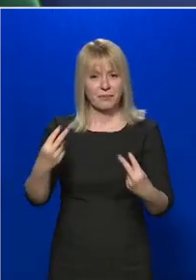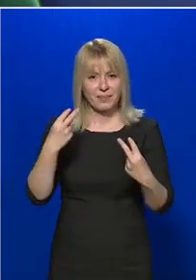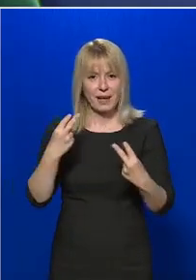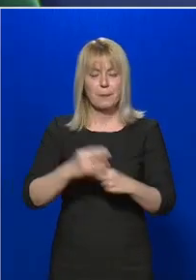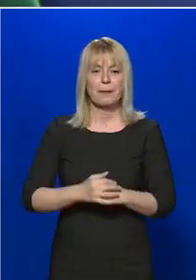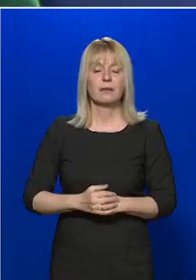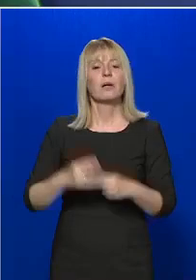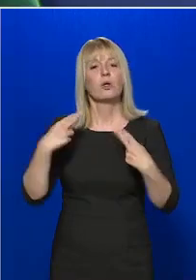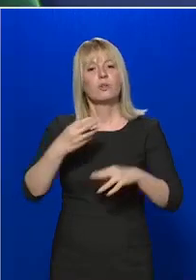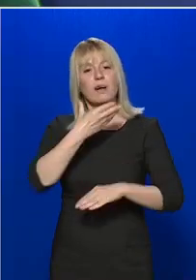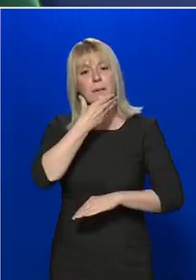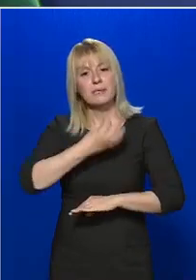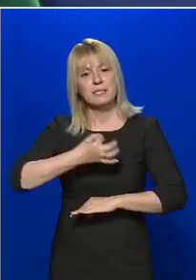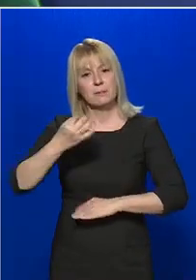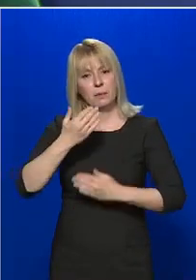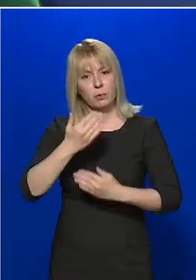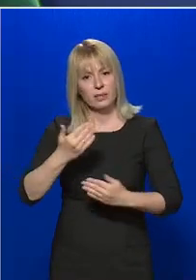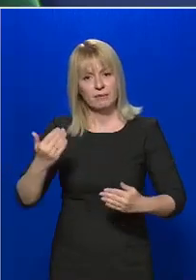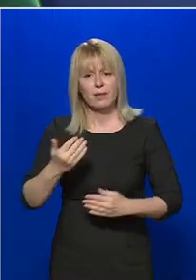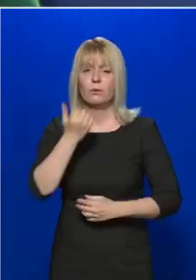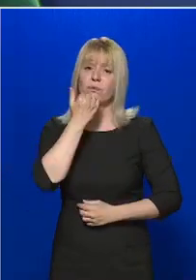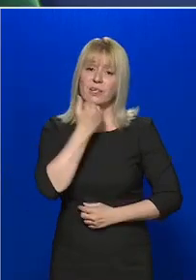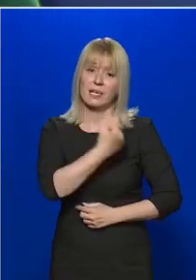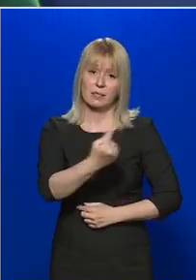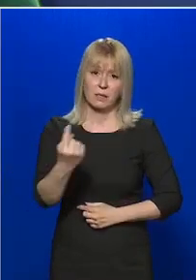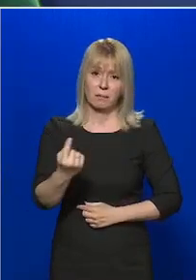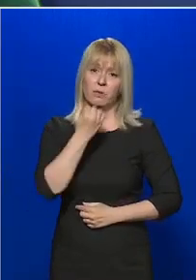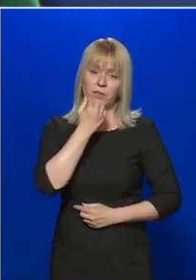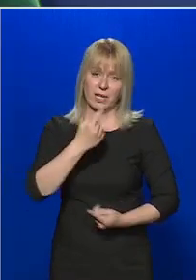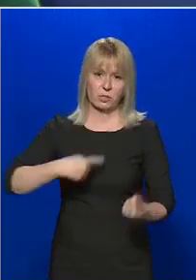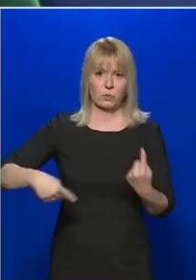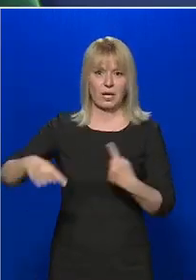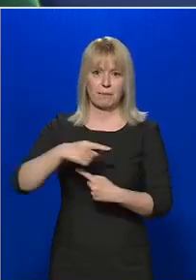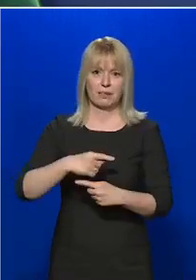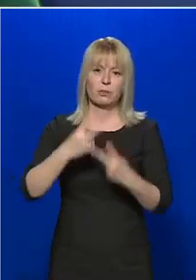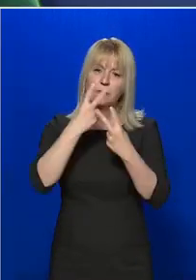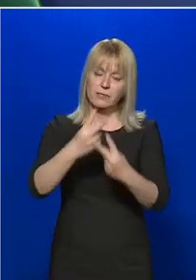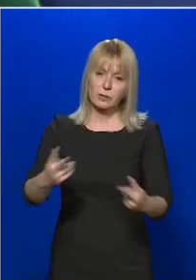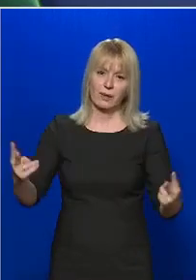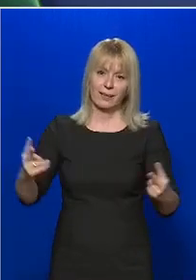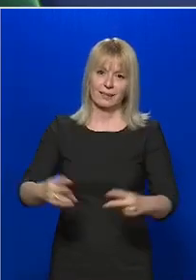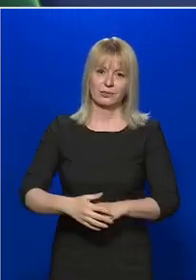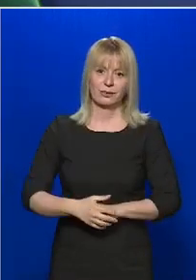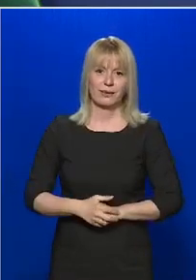köszönjük, további szép napot kívánunk, vigyázzanak magukra, vigyázzunk egymásra, viszontlátásra!